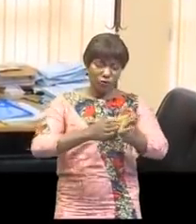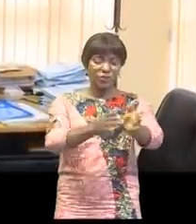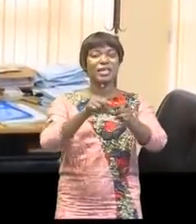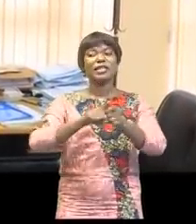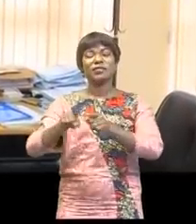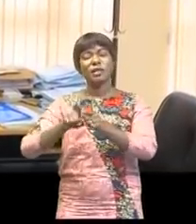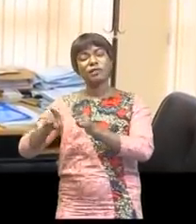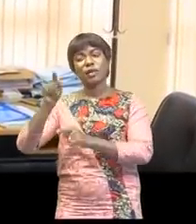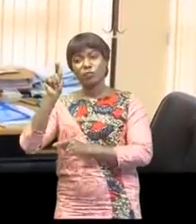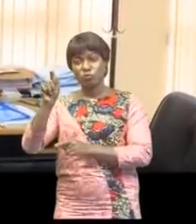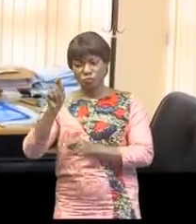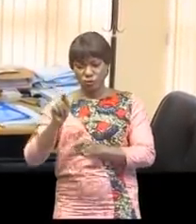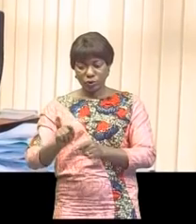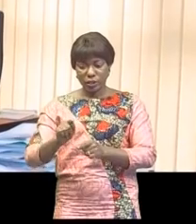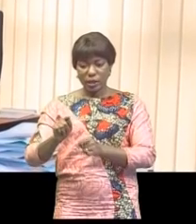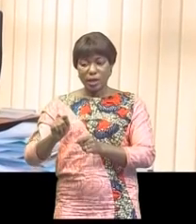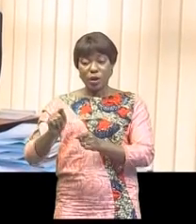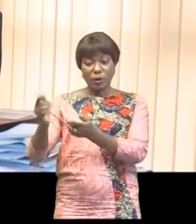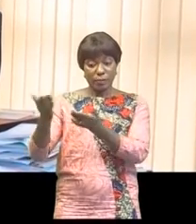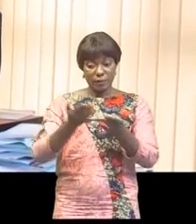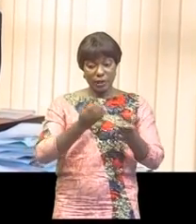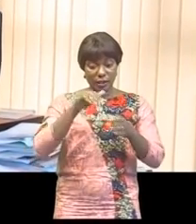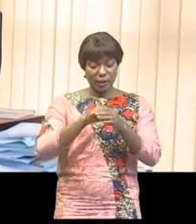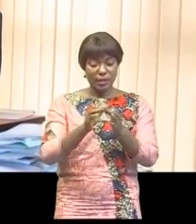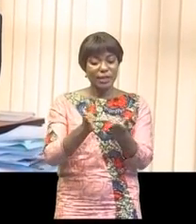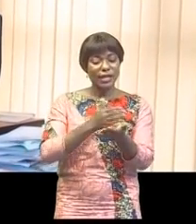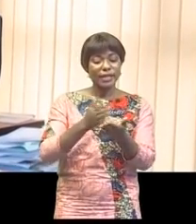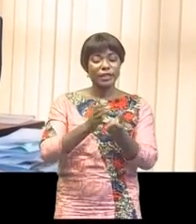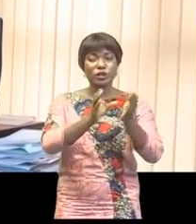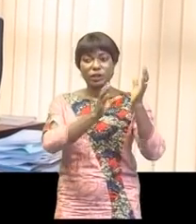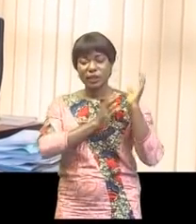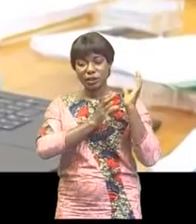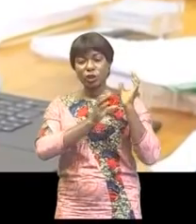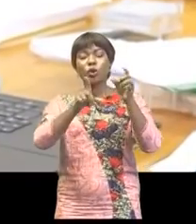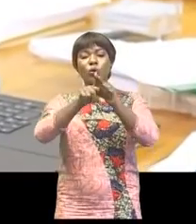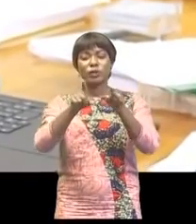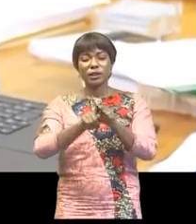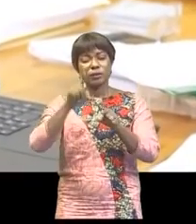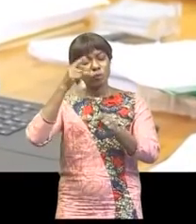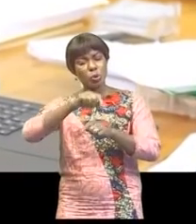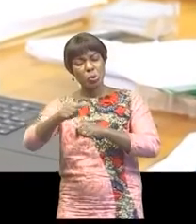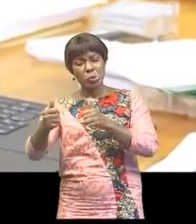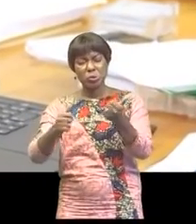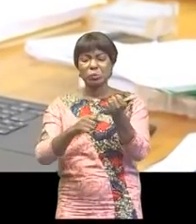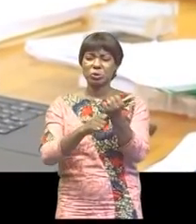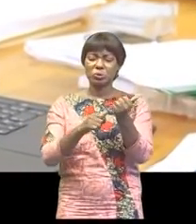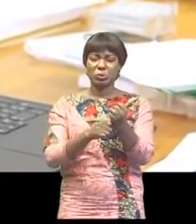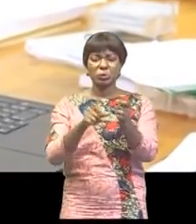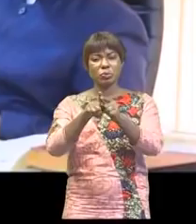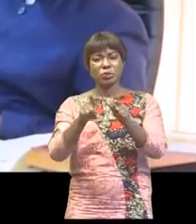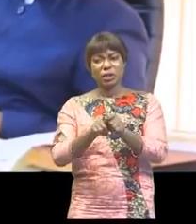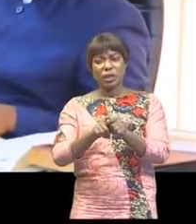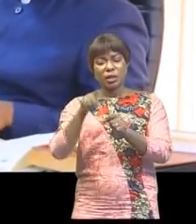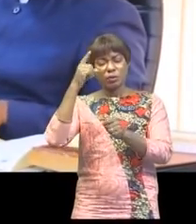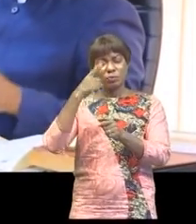différents points contenus dans les cahiers de charges. Au regard du caractère transversal des certaines révendications, les